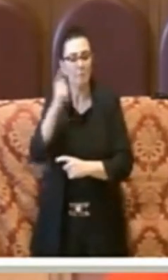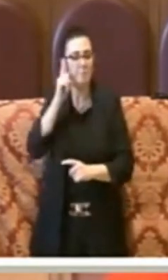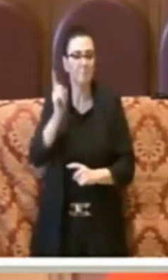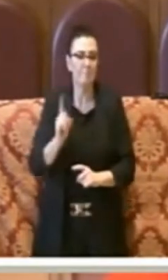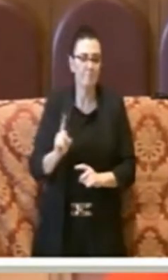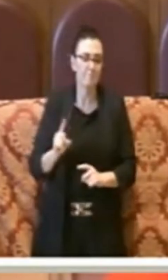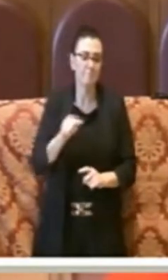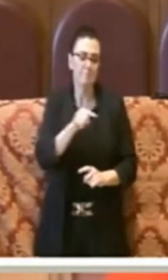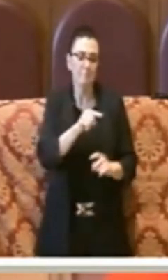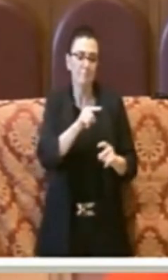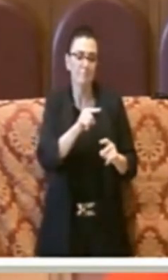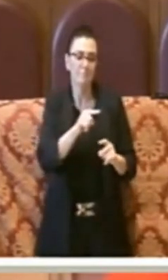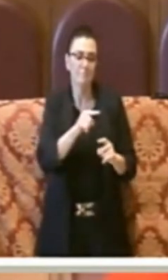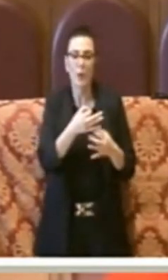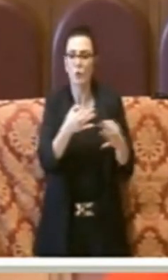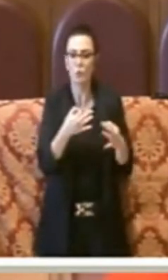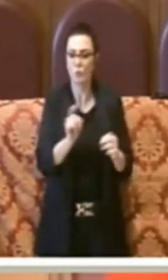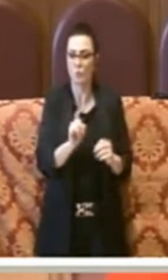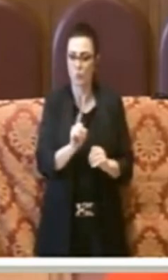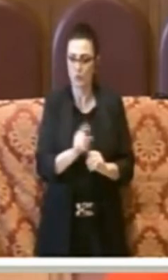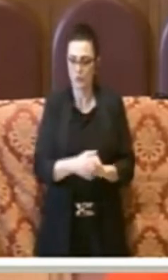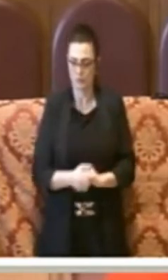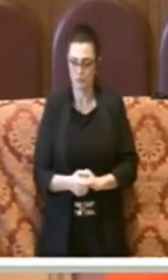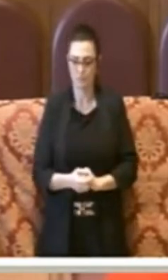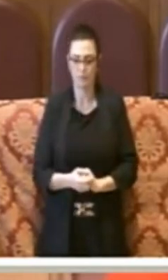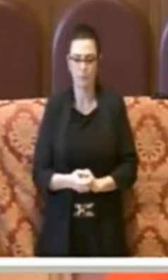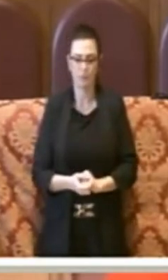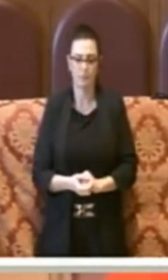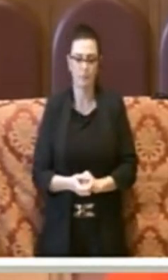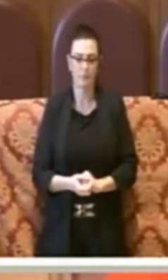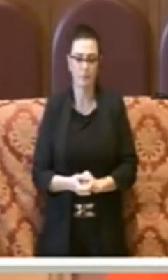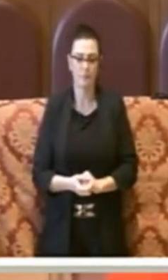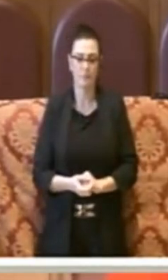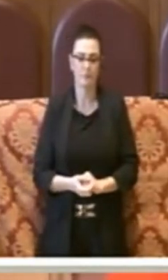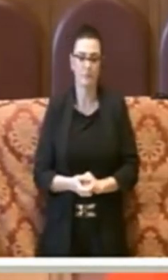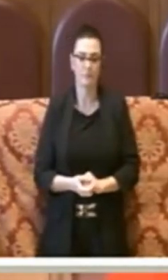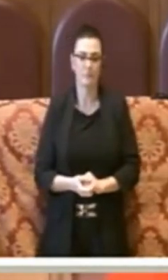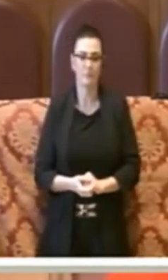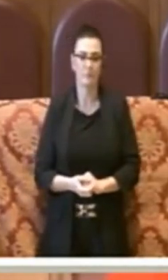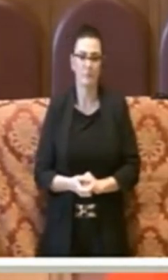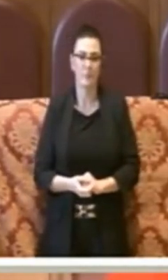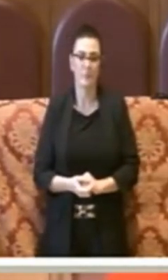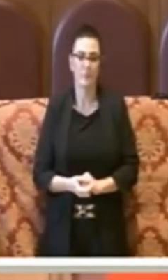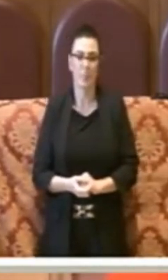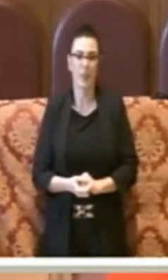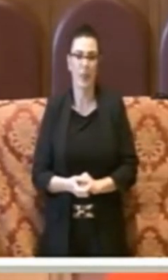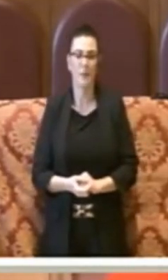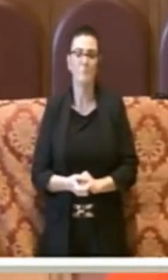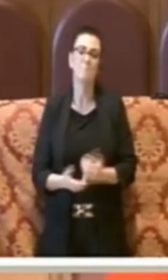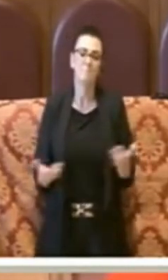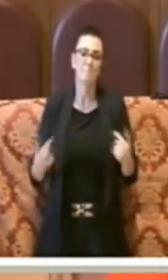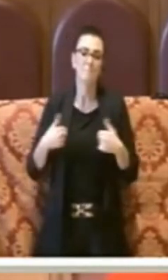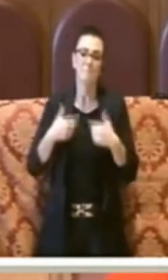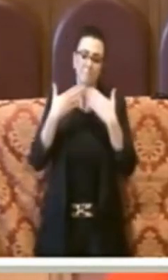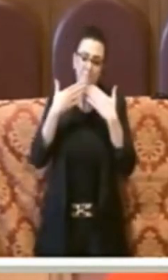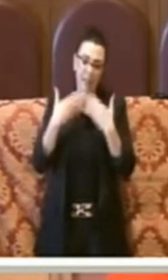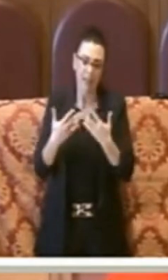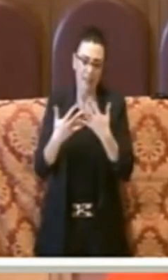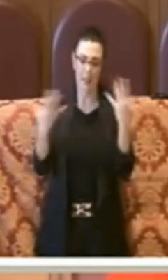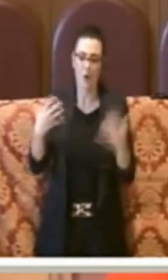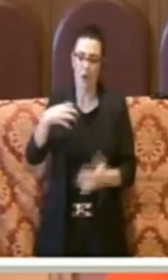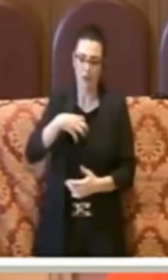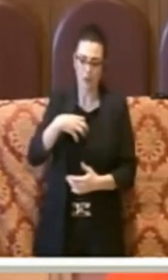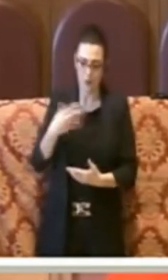completamente corretta. Quindi ringrazio ovviamente l'assessore,